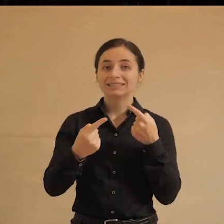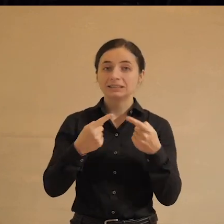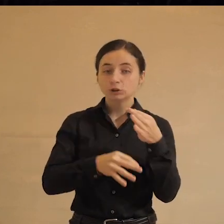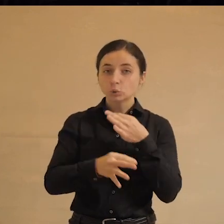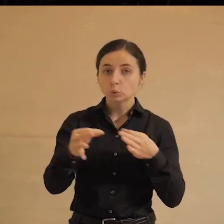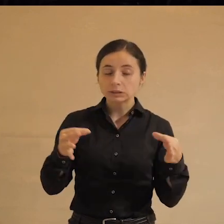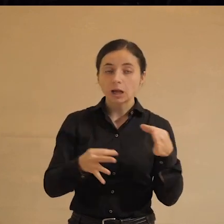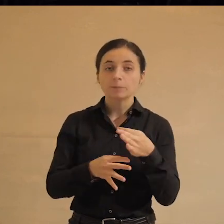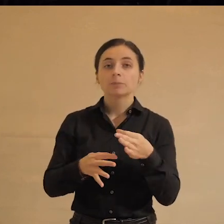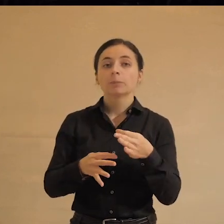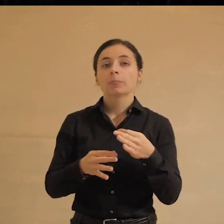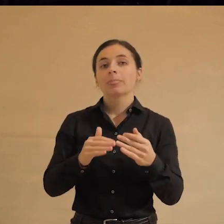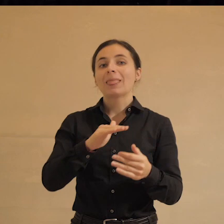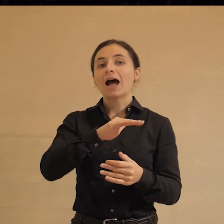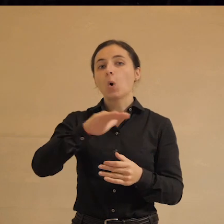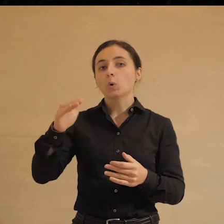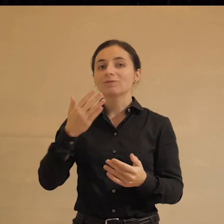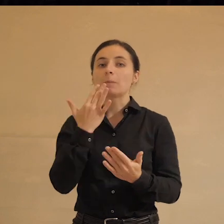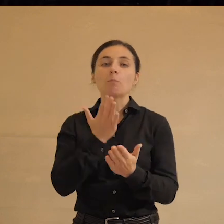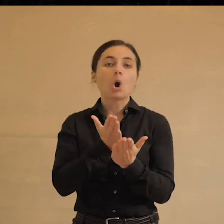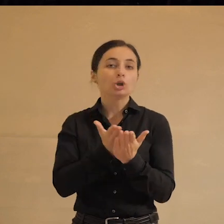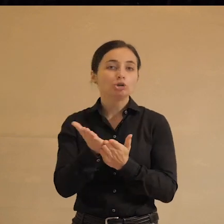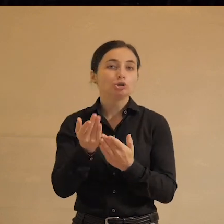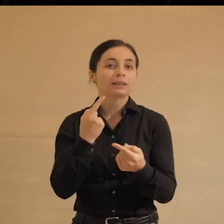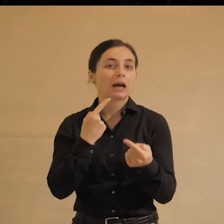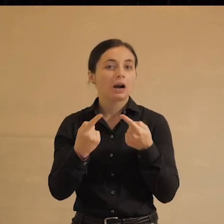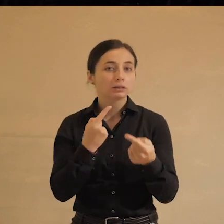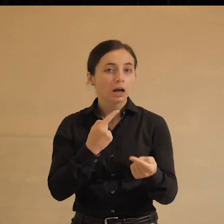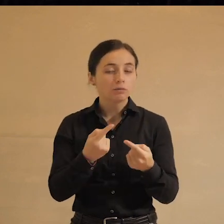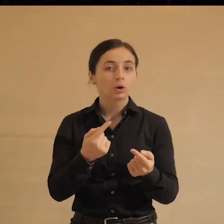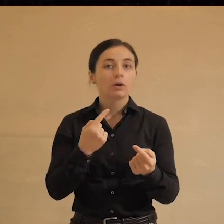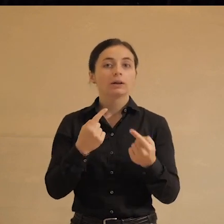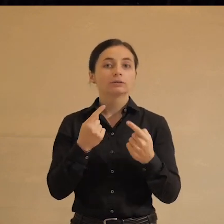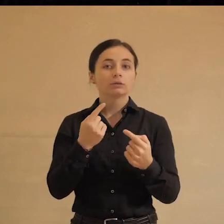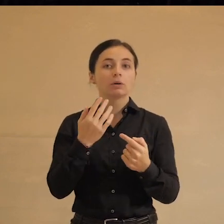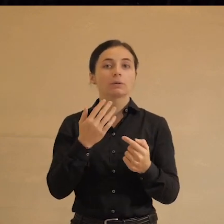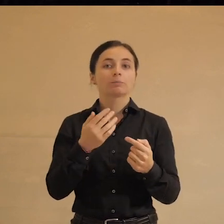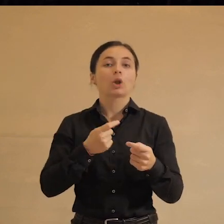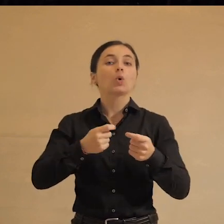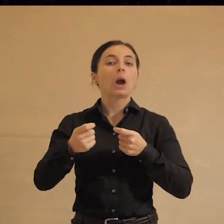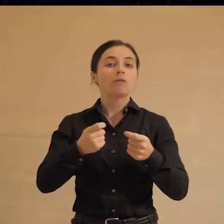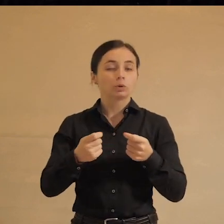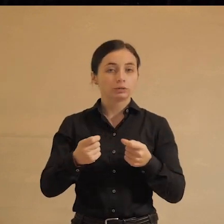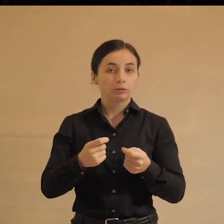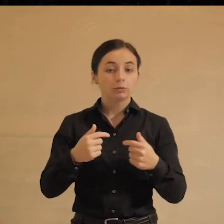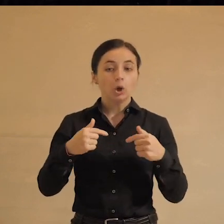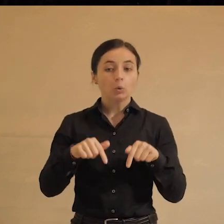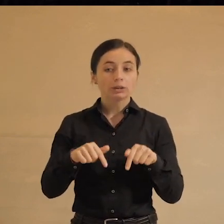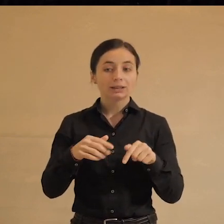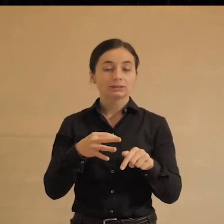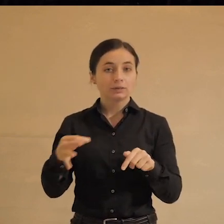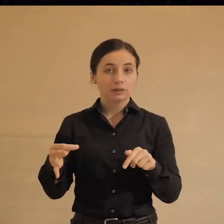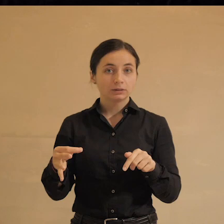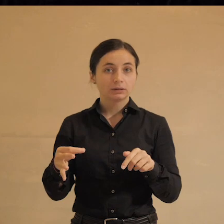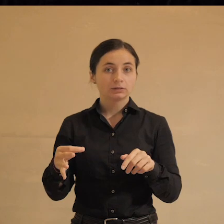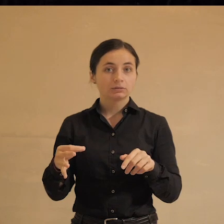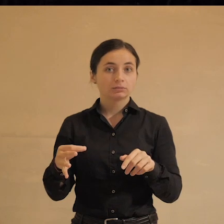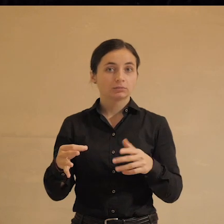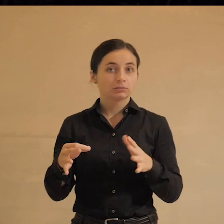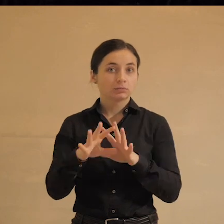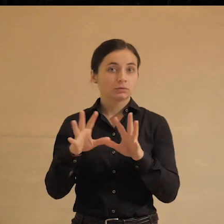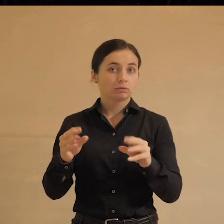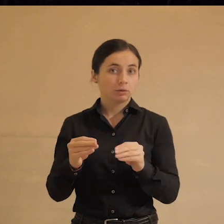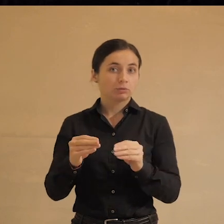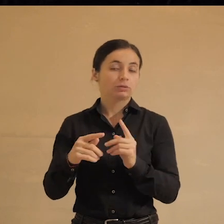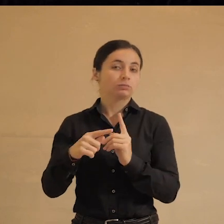уровне, что называется, политических разговоров или разговоров политического руководства, у нас в этой сфере исключительно сплошной